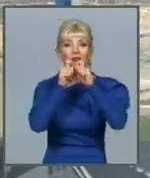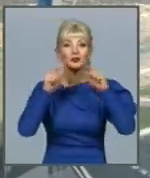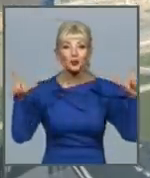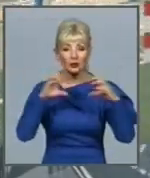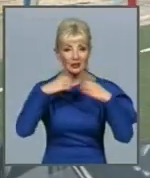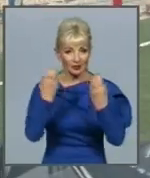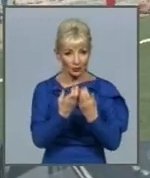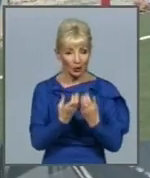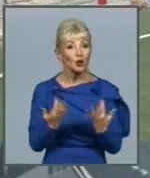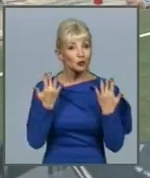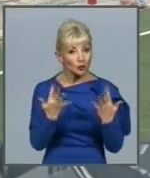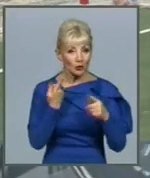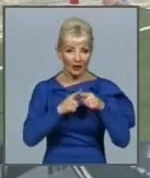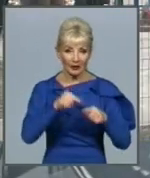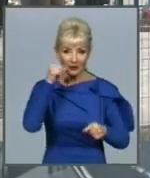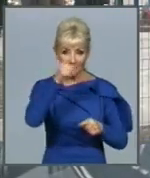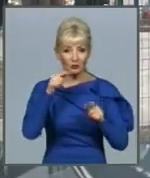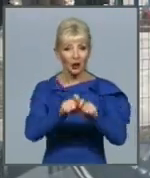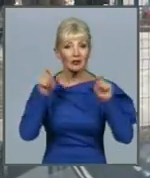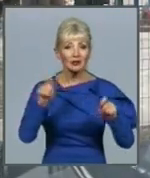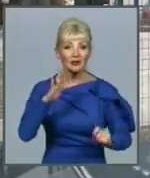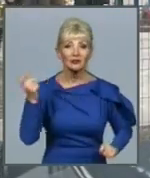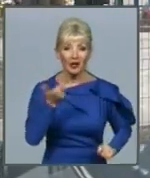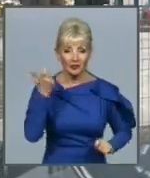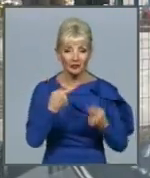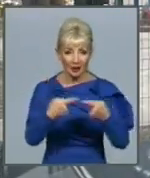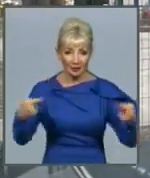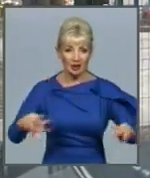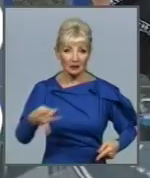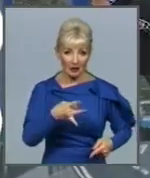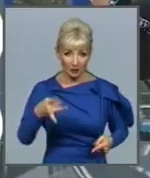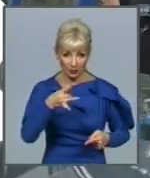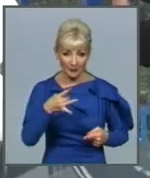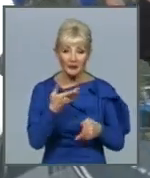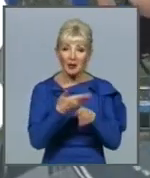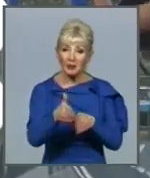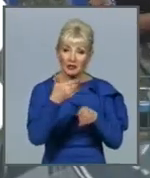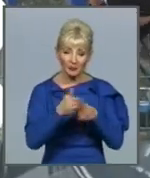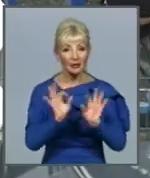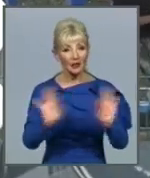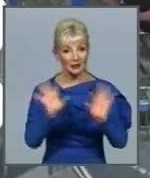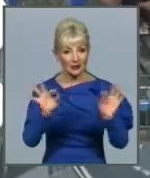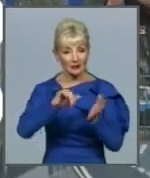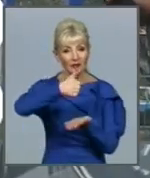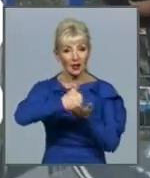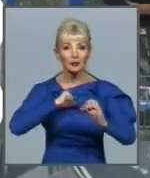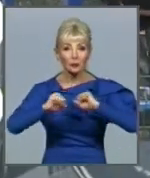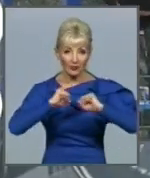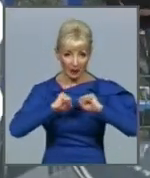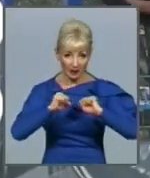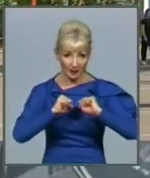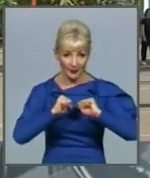їх цьогоріч відкрили у Харкові у різних районах. Крок за кроком, розповідають у профільному департаменті, вдається